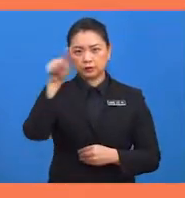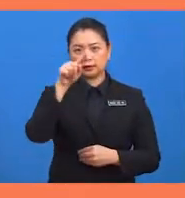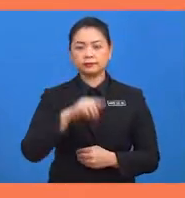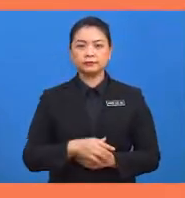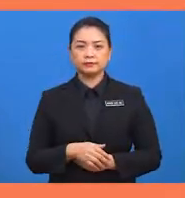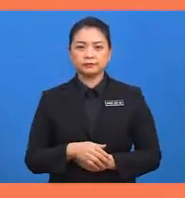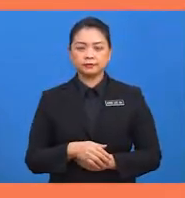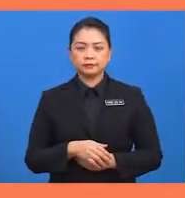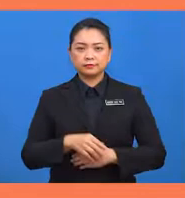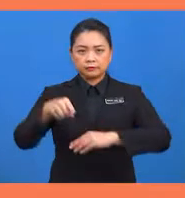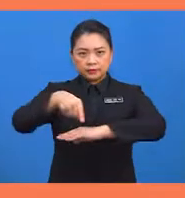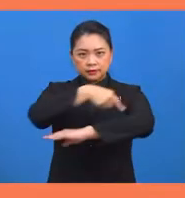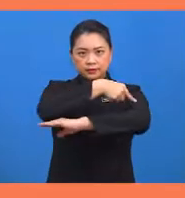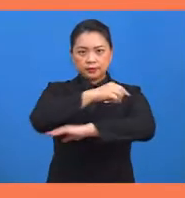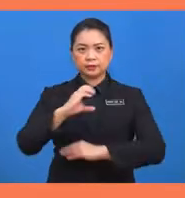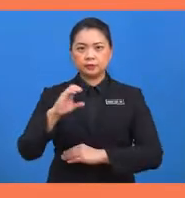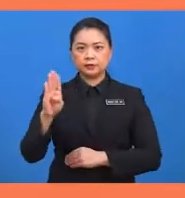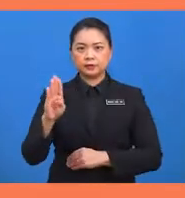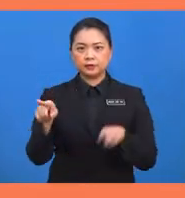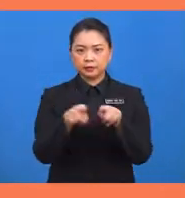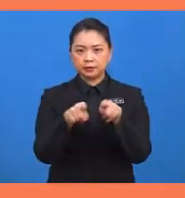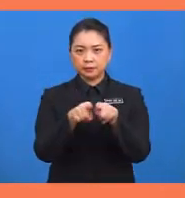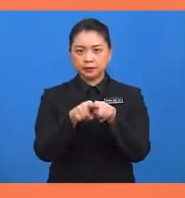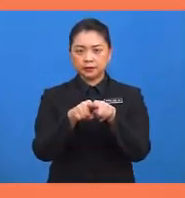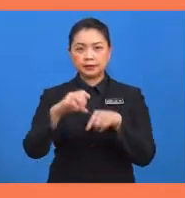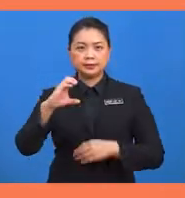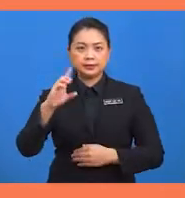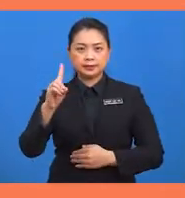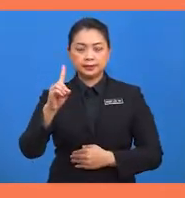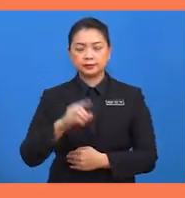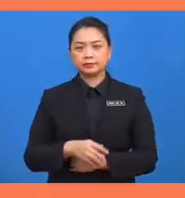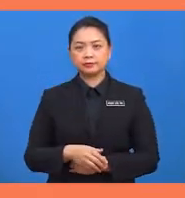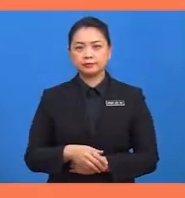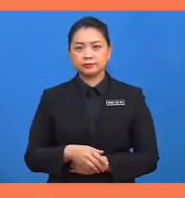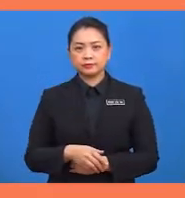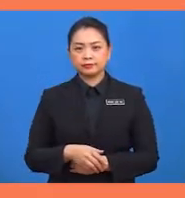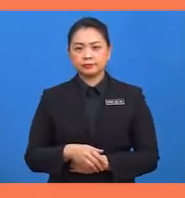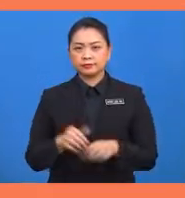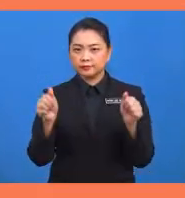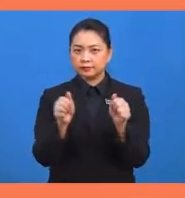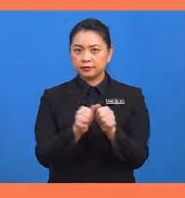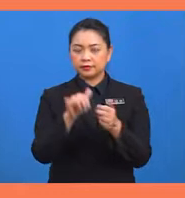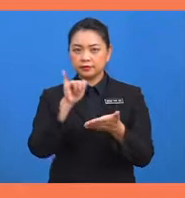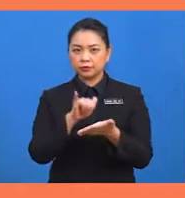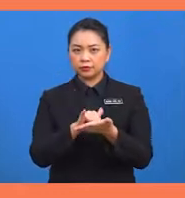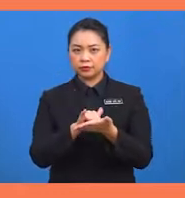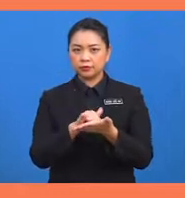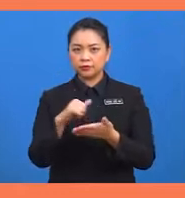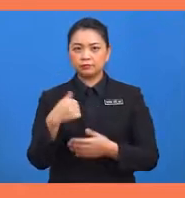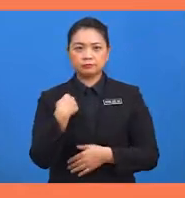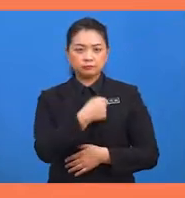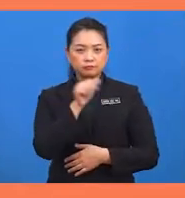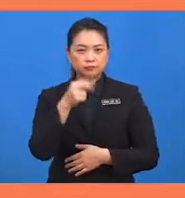Panjang C, B sama dengan panjang C, D. Dengan itu, segitiga